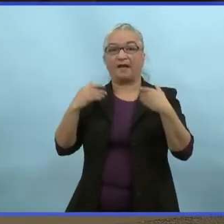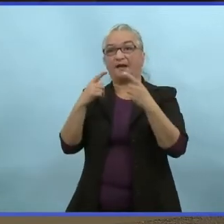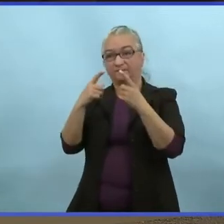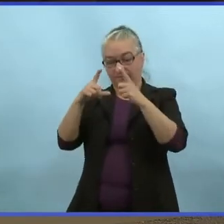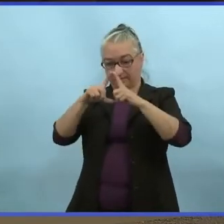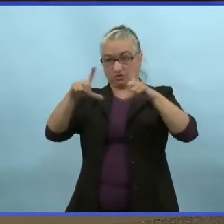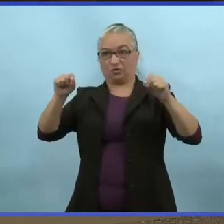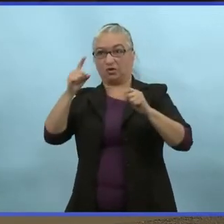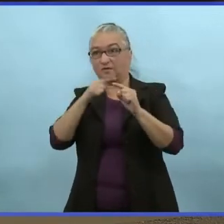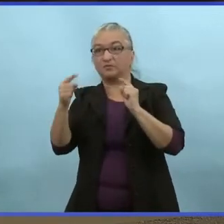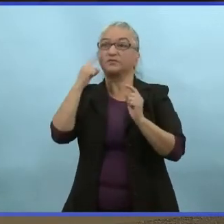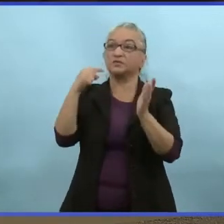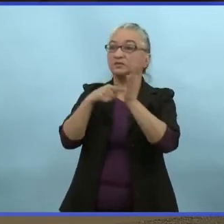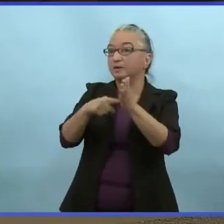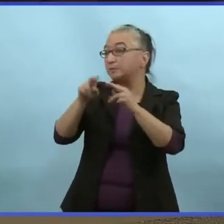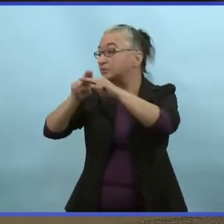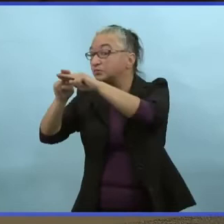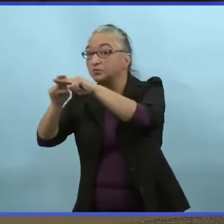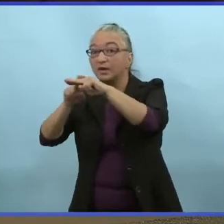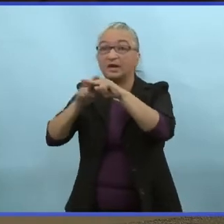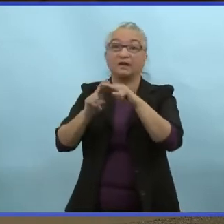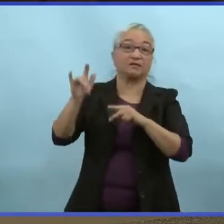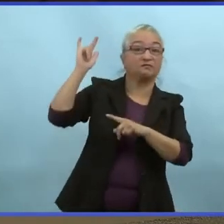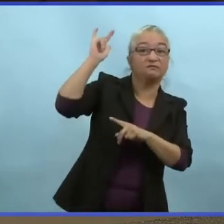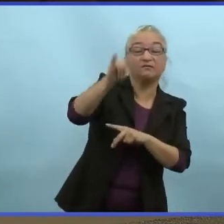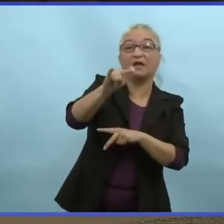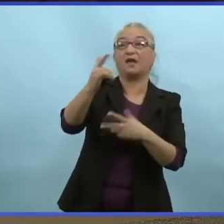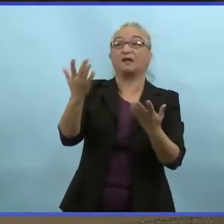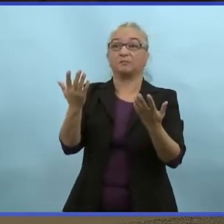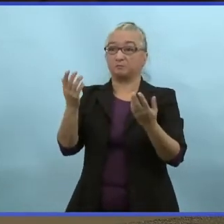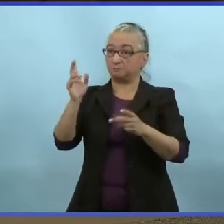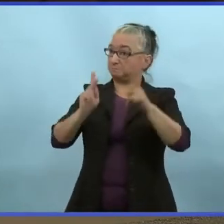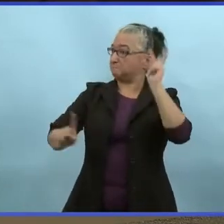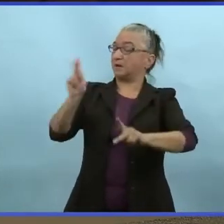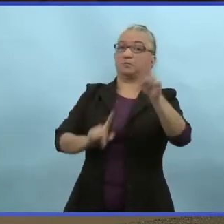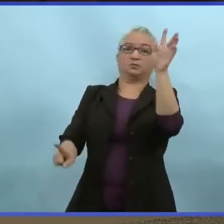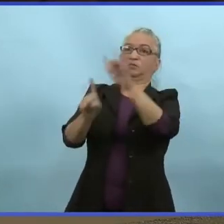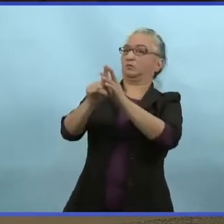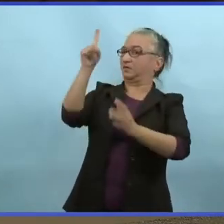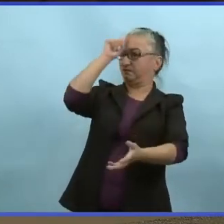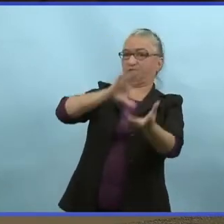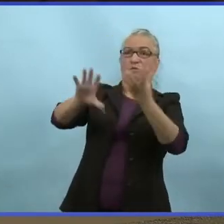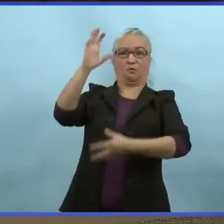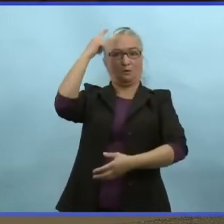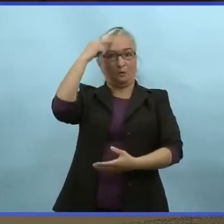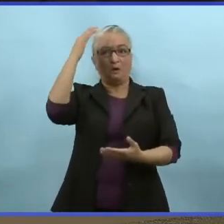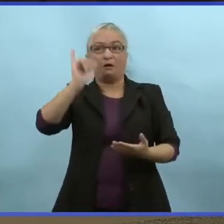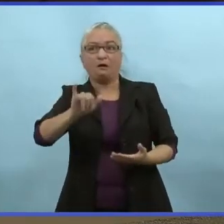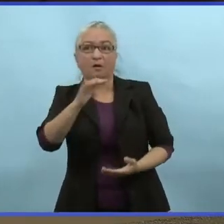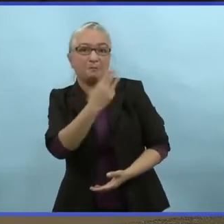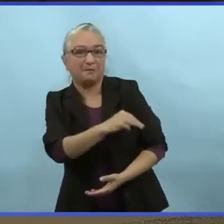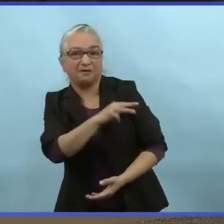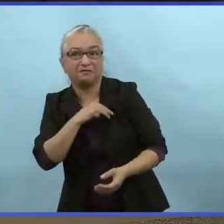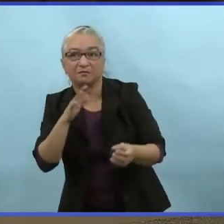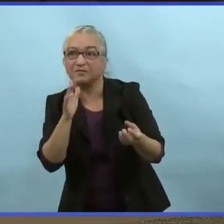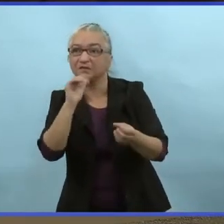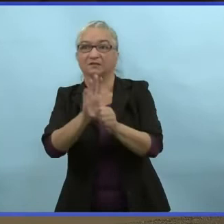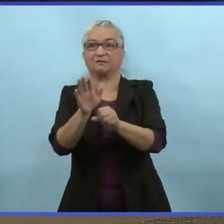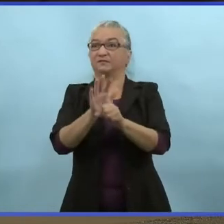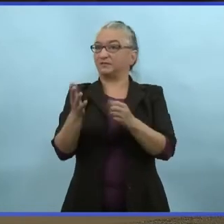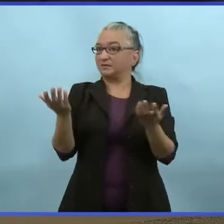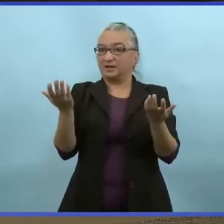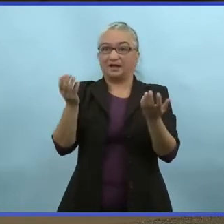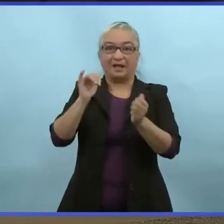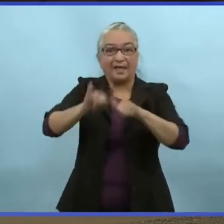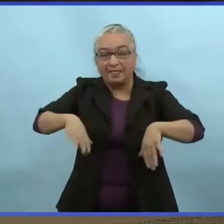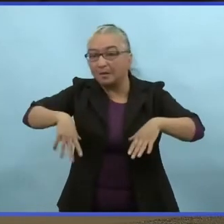? Je sais qu'entre collègues, on en parlait. Et il a un petit peu de confusion. Donc, est-ce qu'il